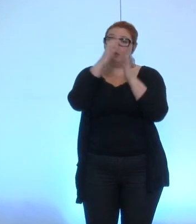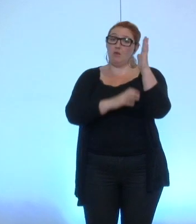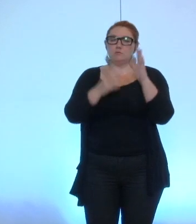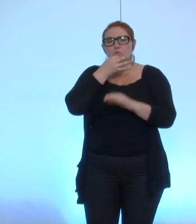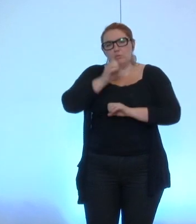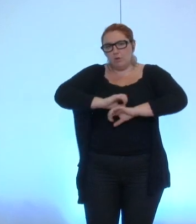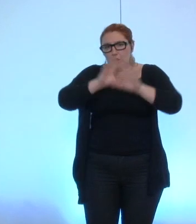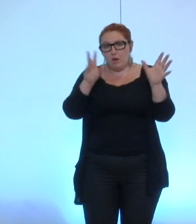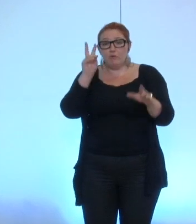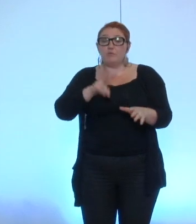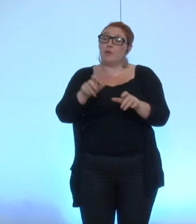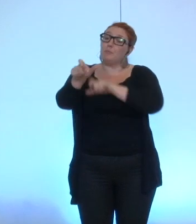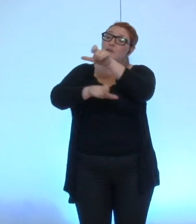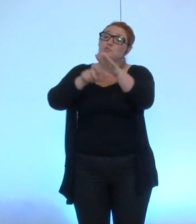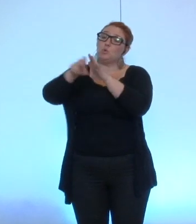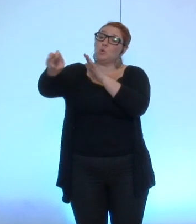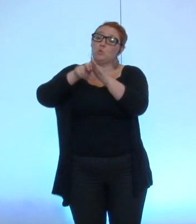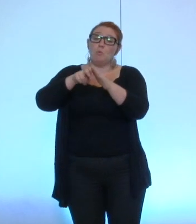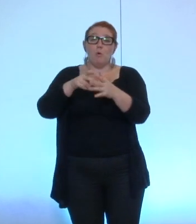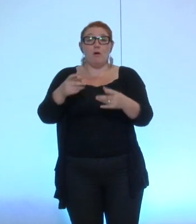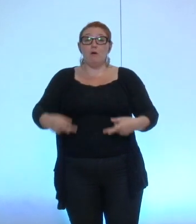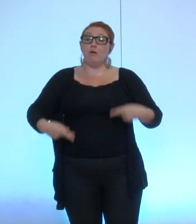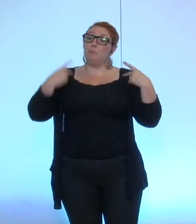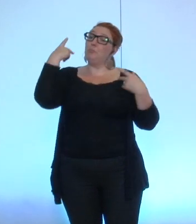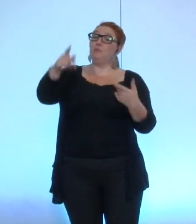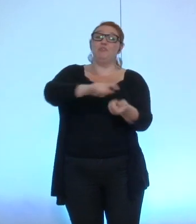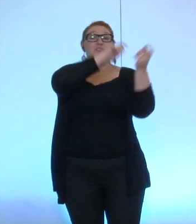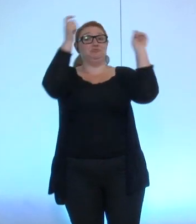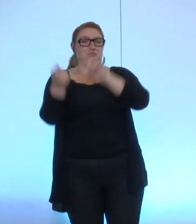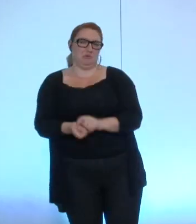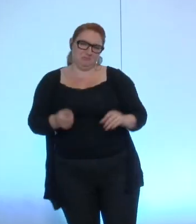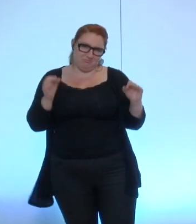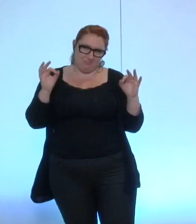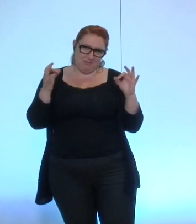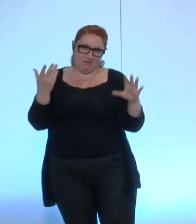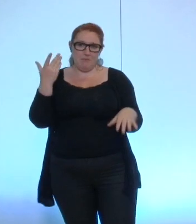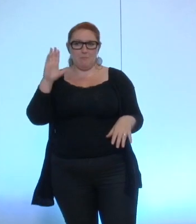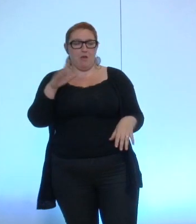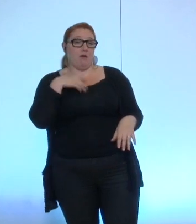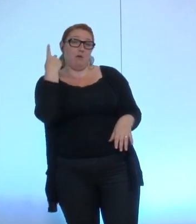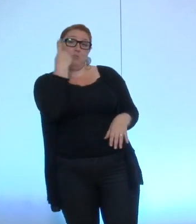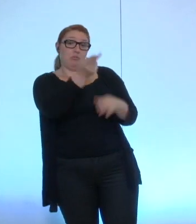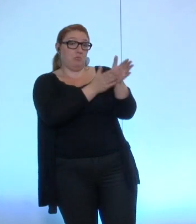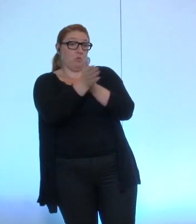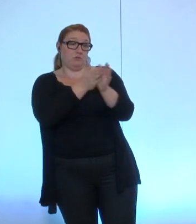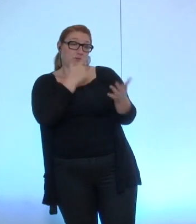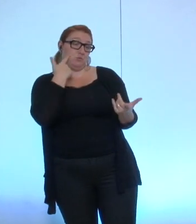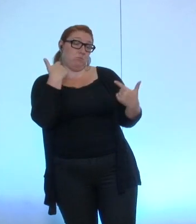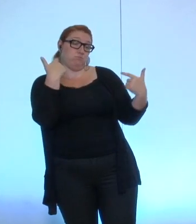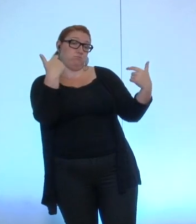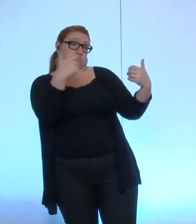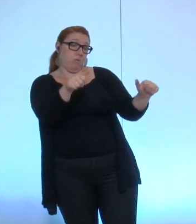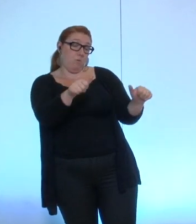pas vocation à changer la vie des grenoblois et des grenobloises, mais qui est révélateur des intentions qui sont les vôtres, et celles de votre équipe